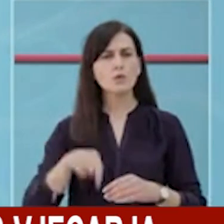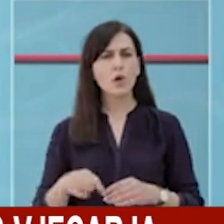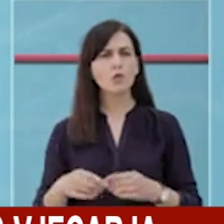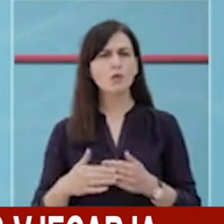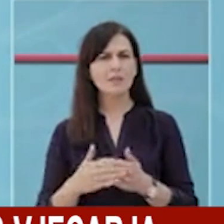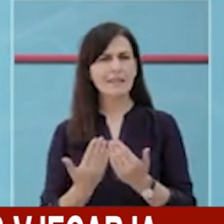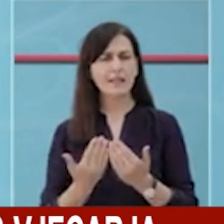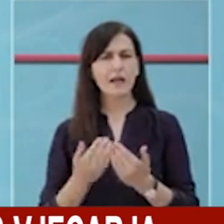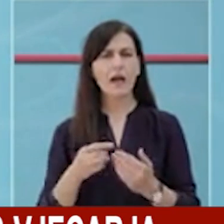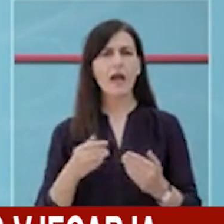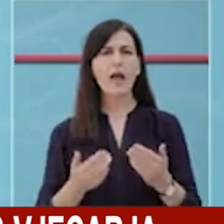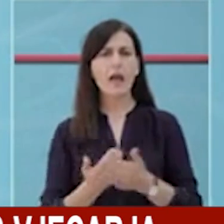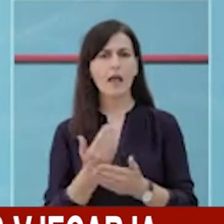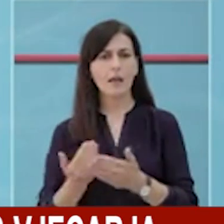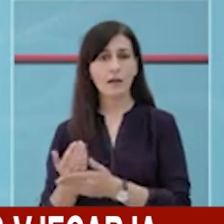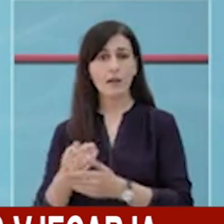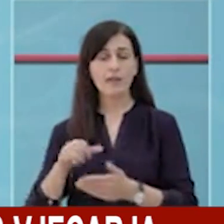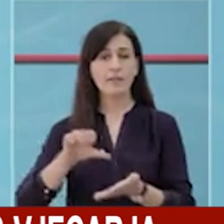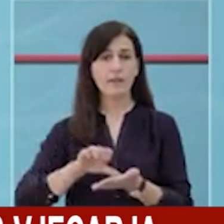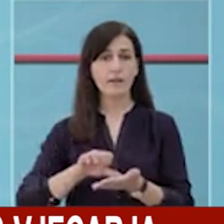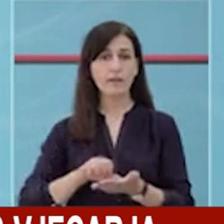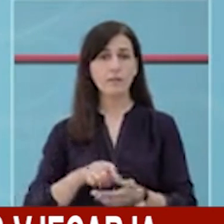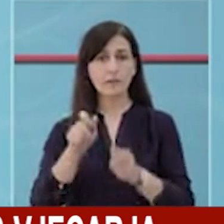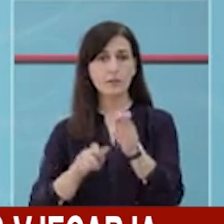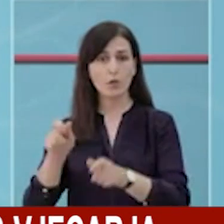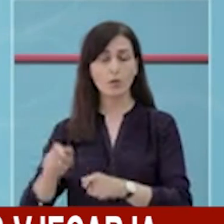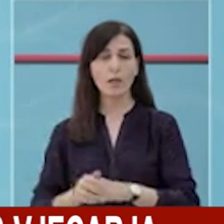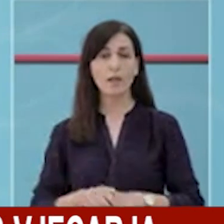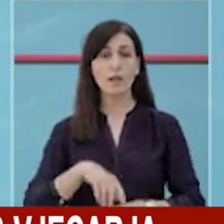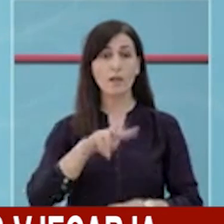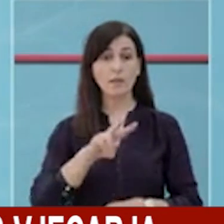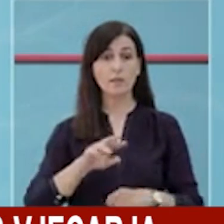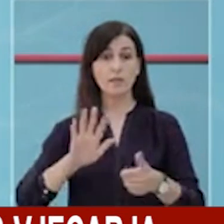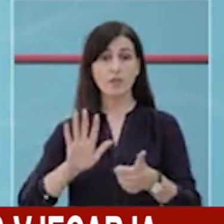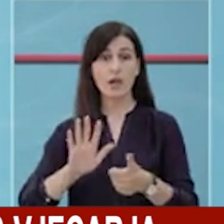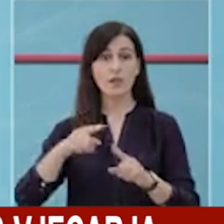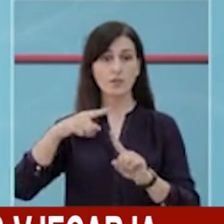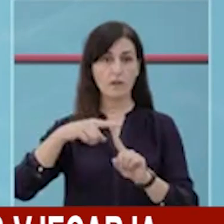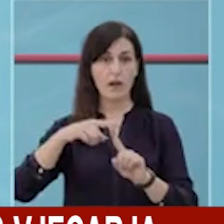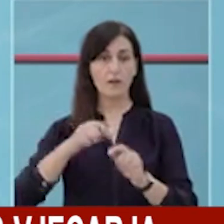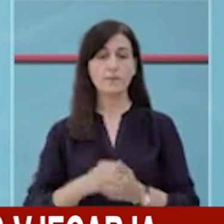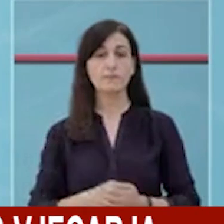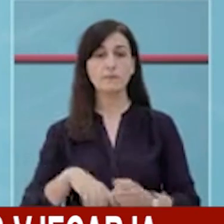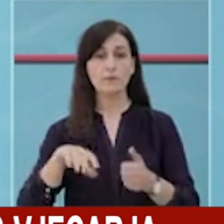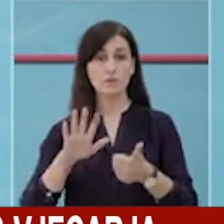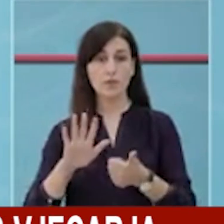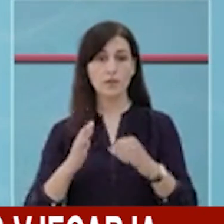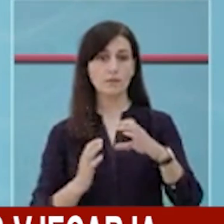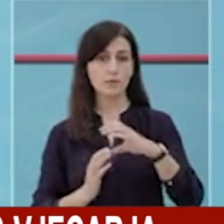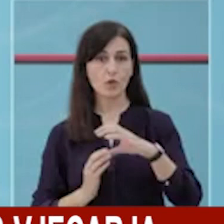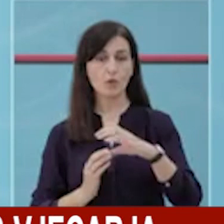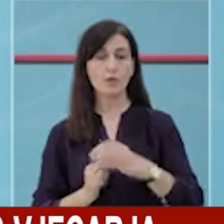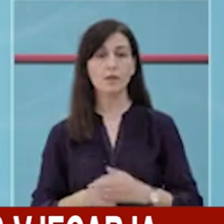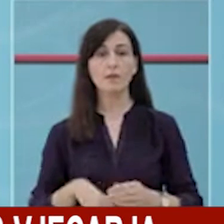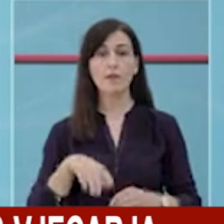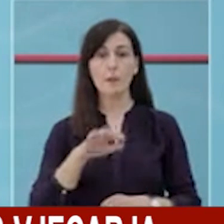identifikuar dhe pozitiv në 24 orët e fundit është si vion. 26 të prekur në Tiran, 6 në